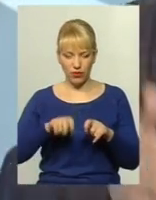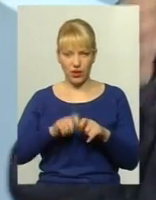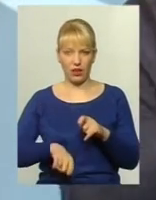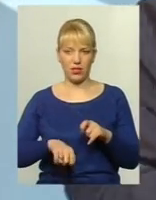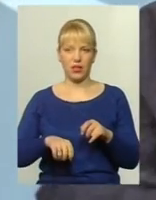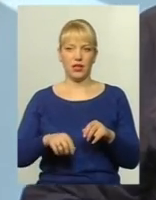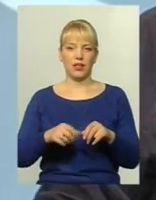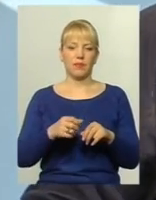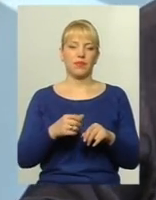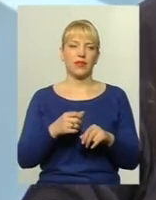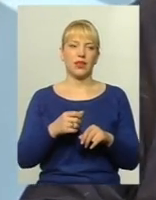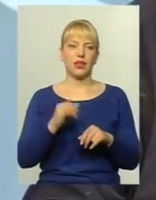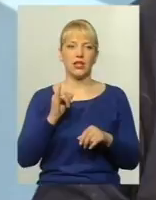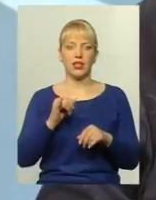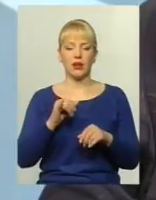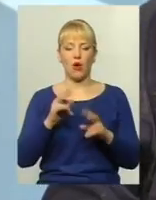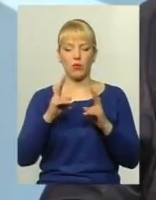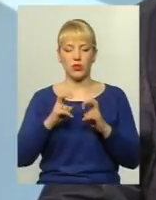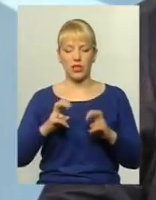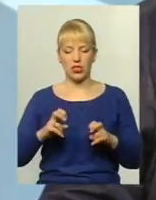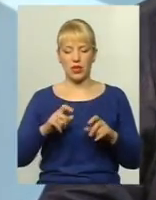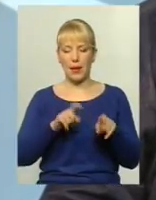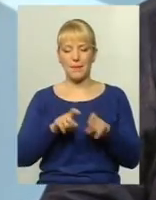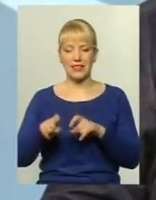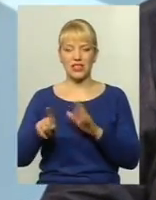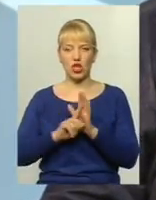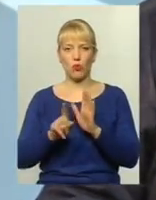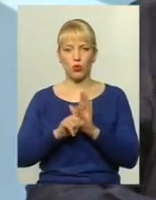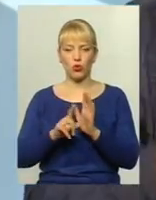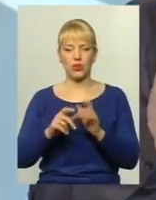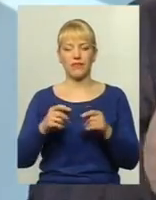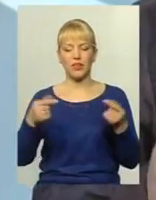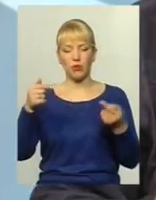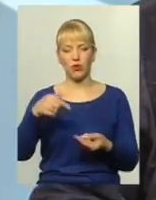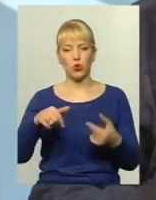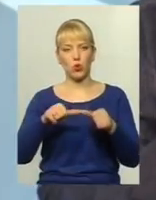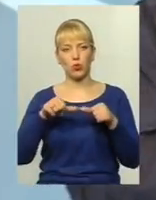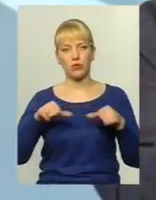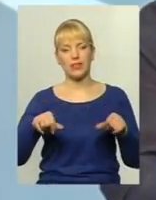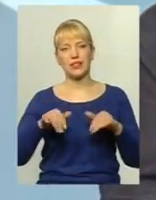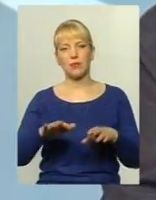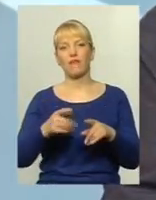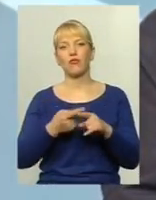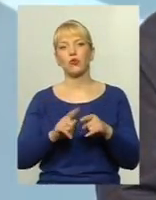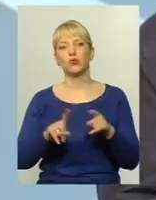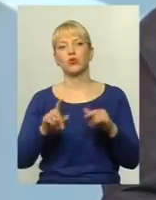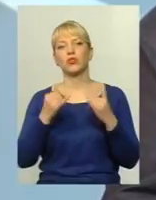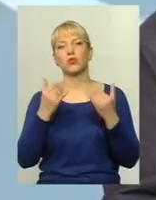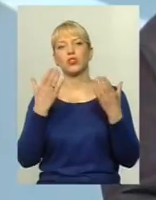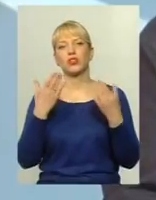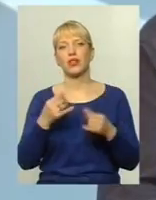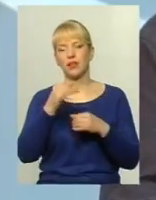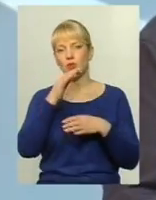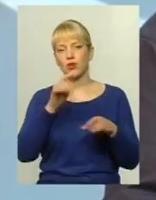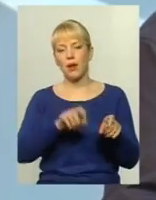конкурсом. Плюс проводилось обстеження пасажиропотоку відповідної комісії. Справа в тому, що на сьогоднішній день не можуть